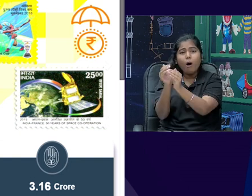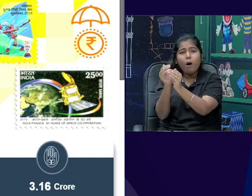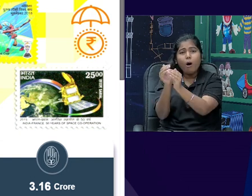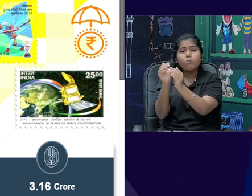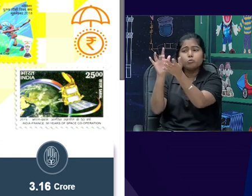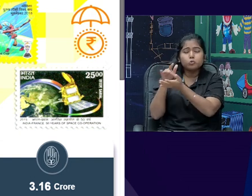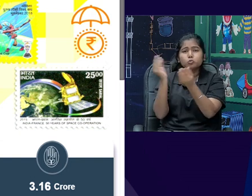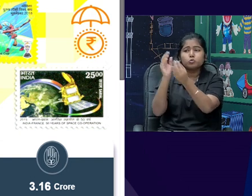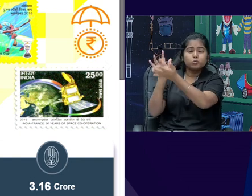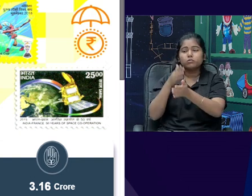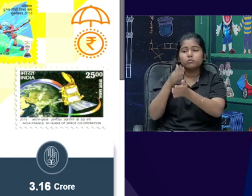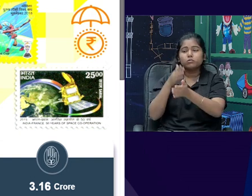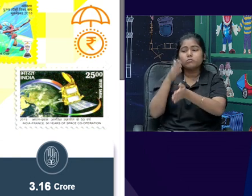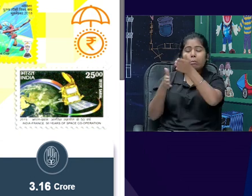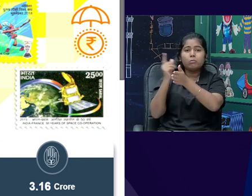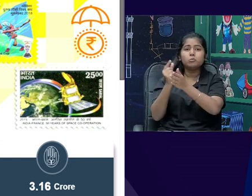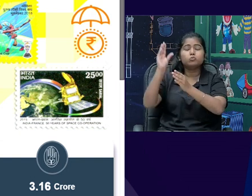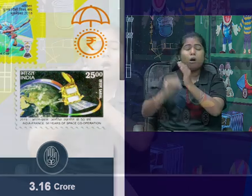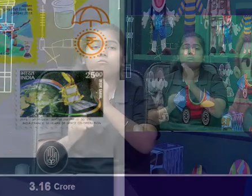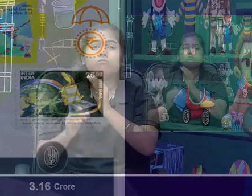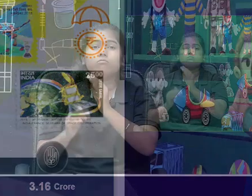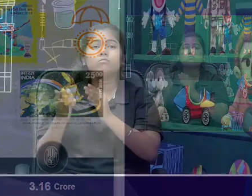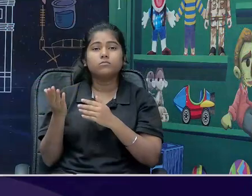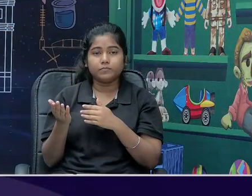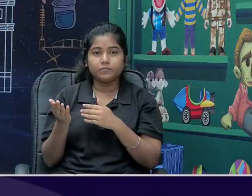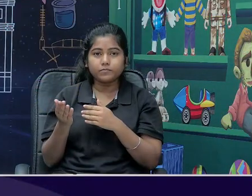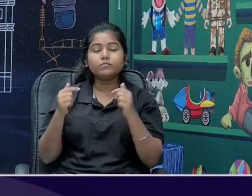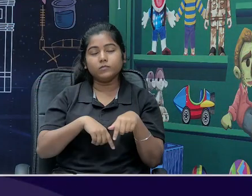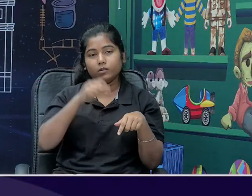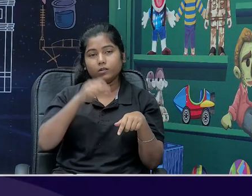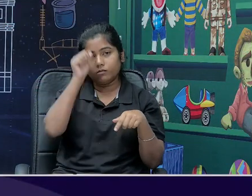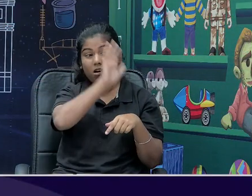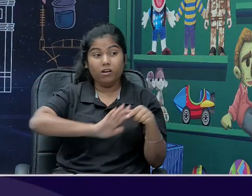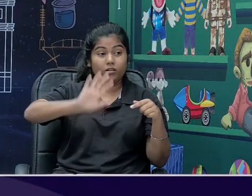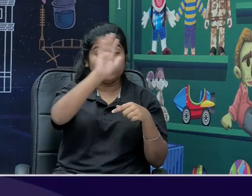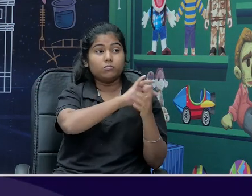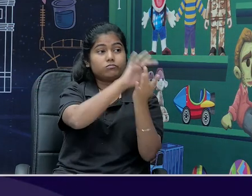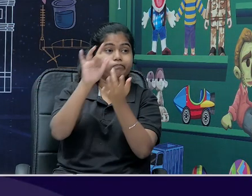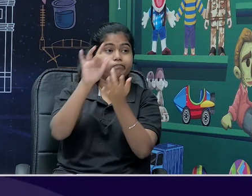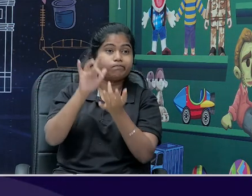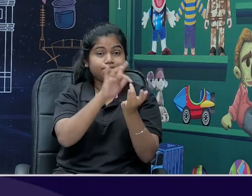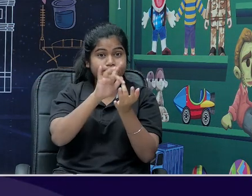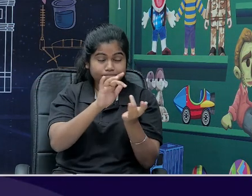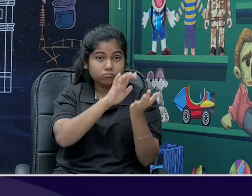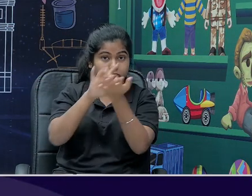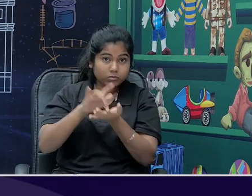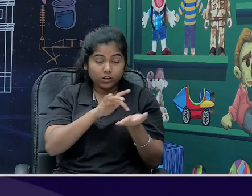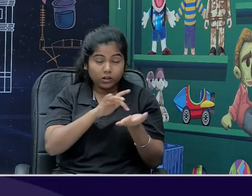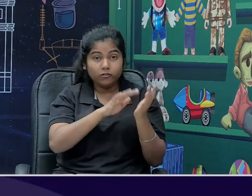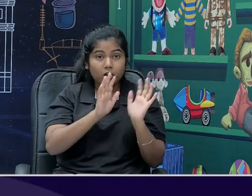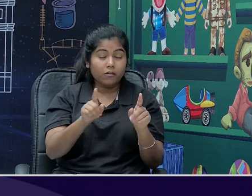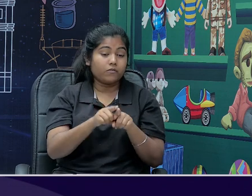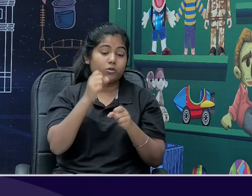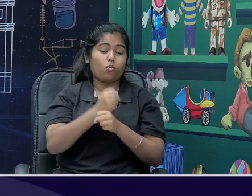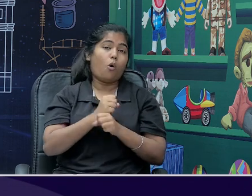तो हम देखते हैं, हमारे country में यह जो postal network है, या railway है, government के role होने की